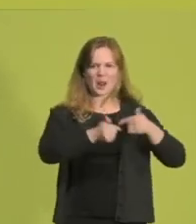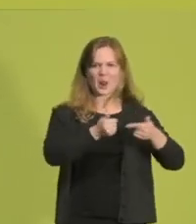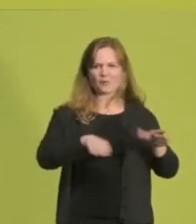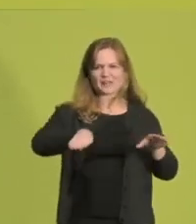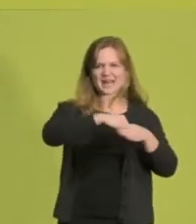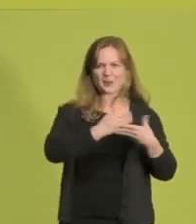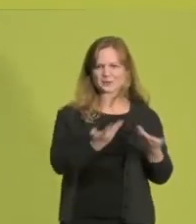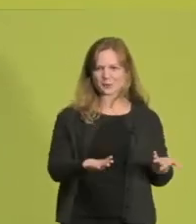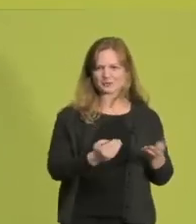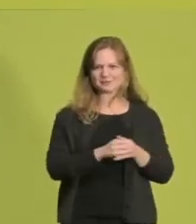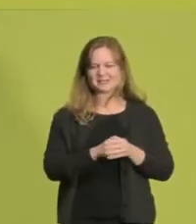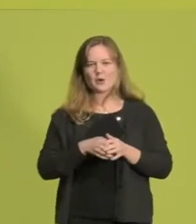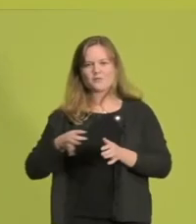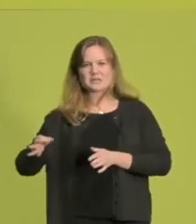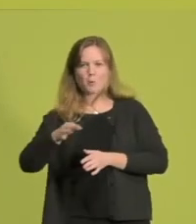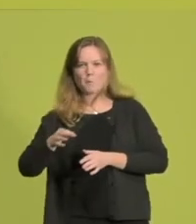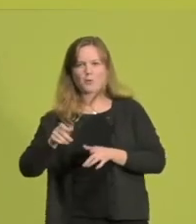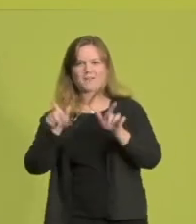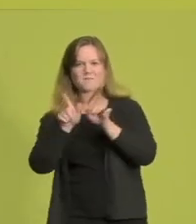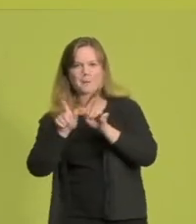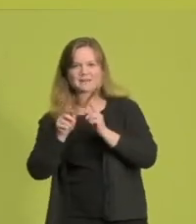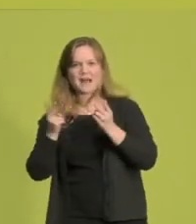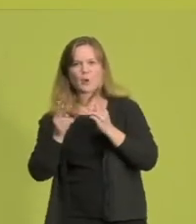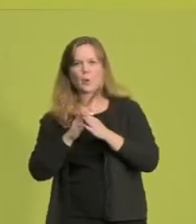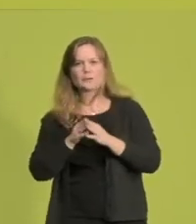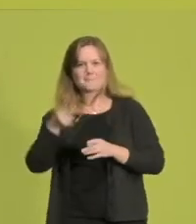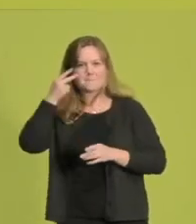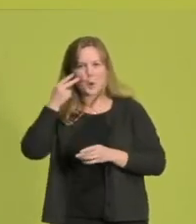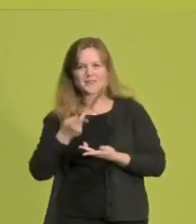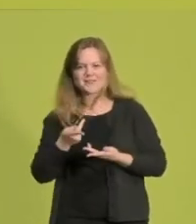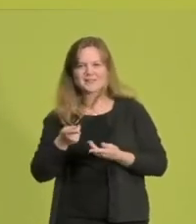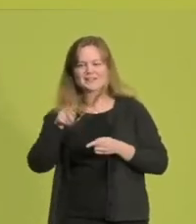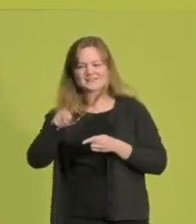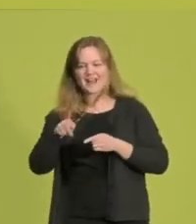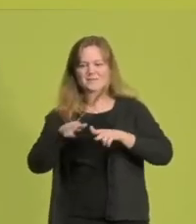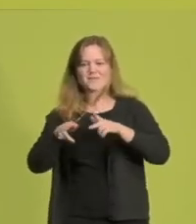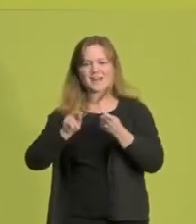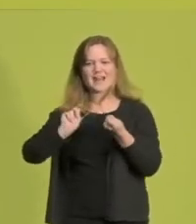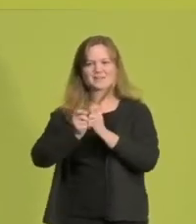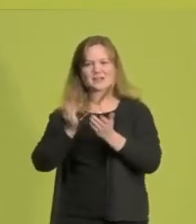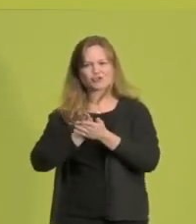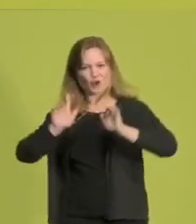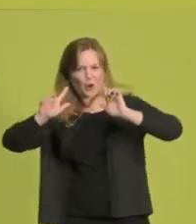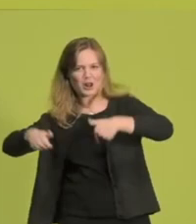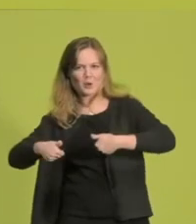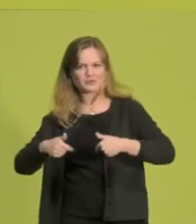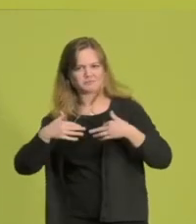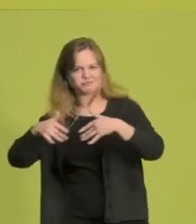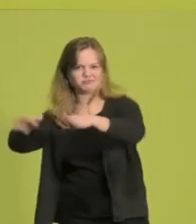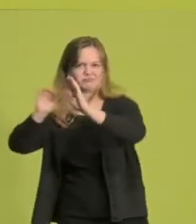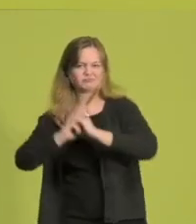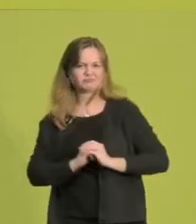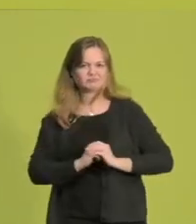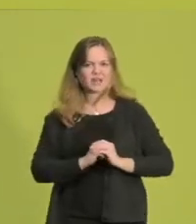Und ich erlebe in Kommunen wie Wuppertal oder Bonn, dass sie die Verkehrswende anpacken und umsetzen. Alles,